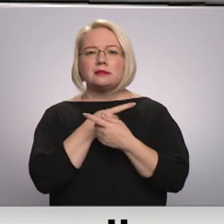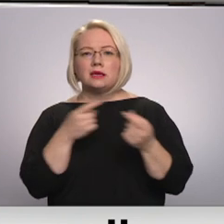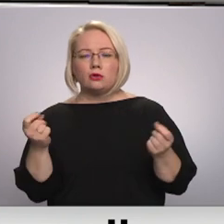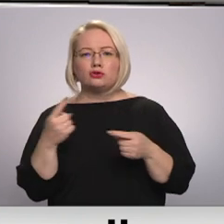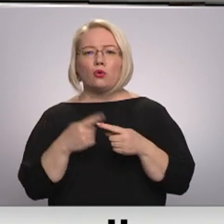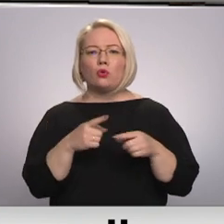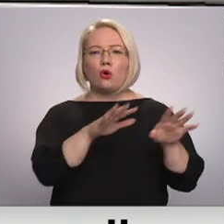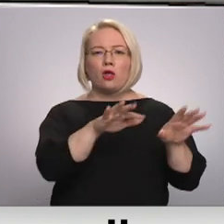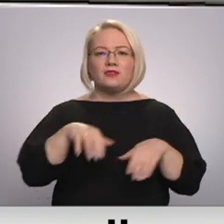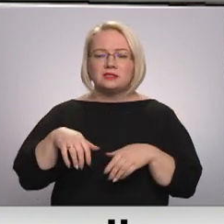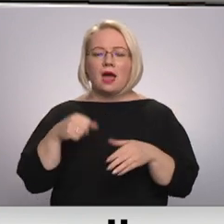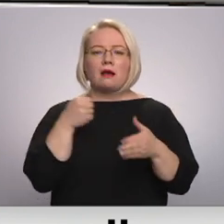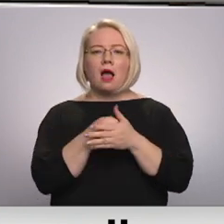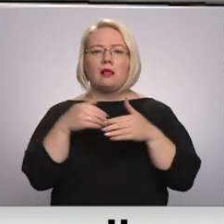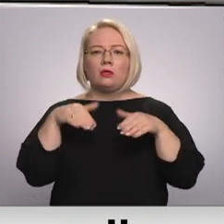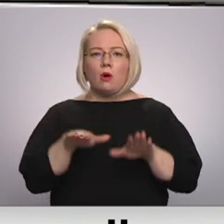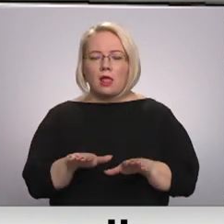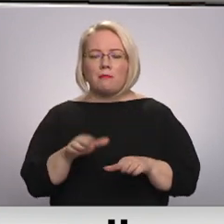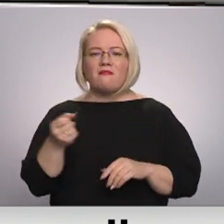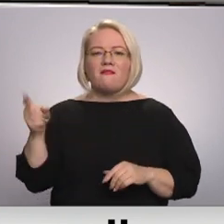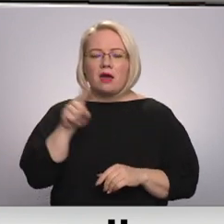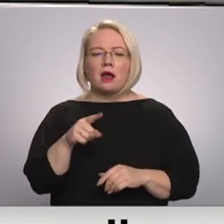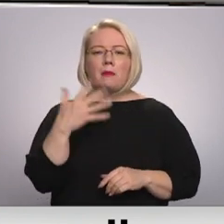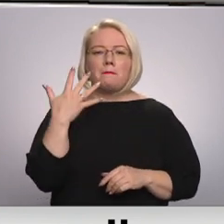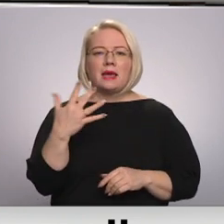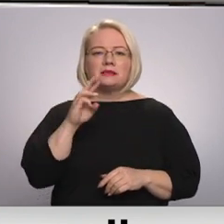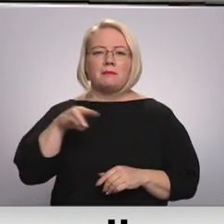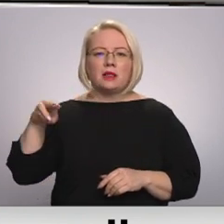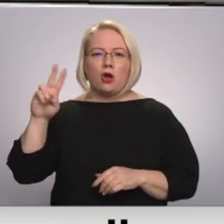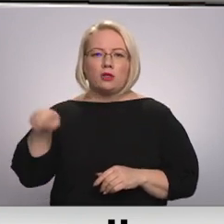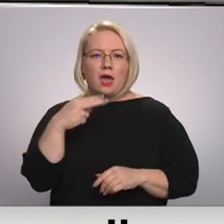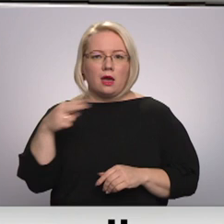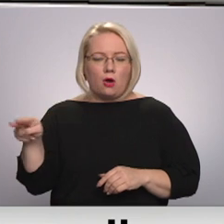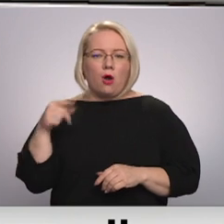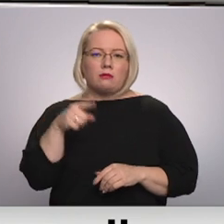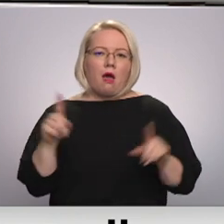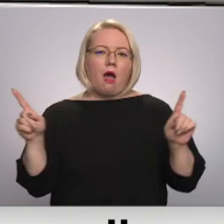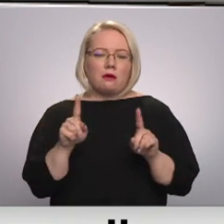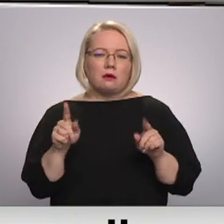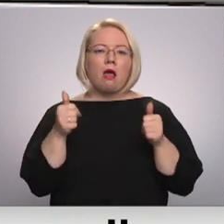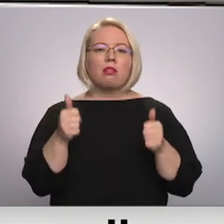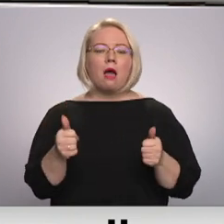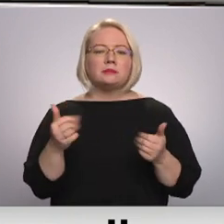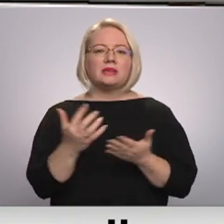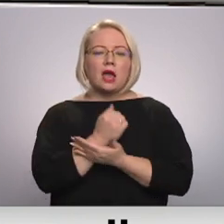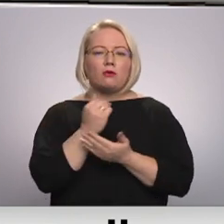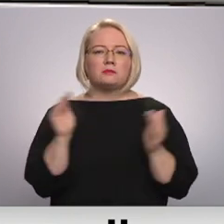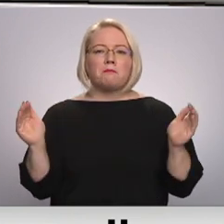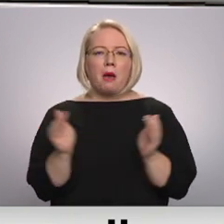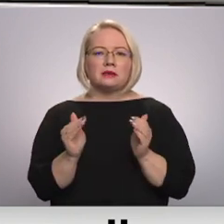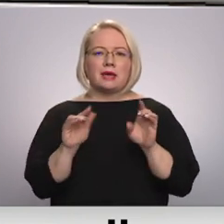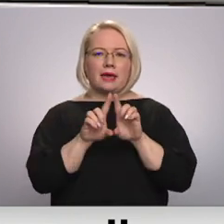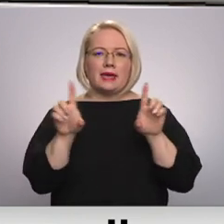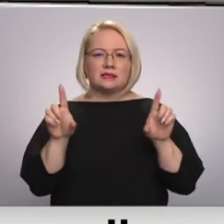konfiscējusi ar galvenolēmumiem vērāk par 500 miljoniem eiro. kas ir tāda labs ieguvums mazai iestādē